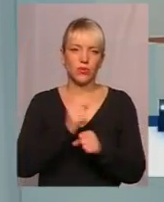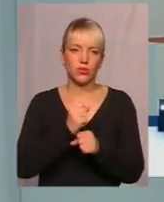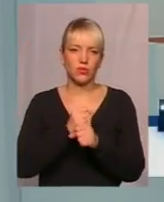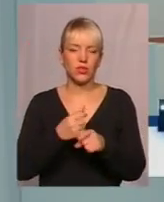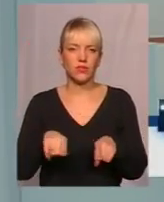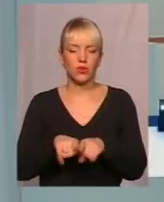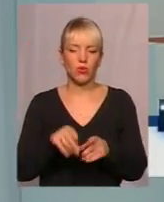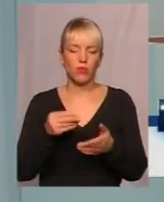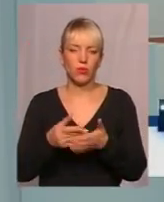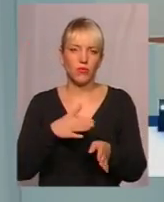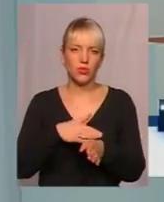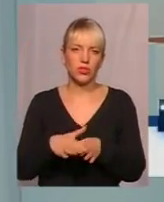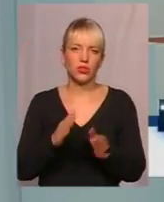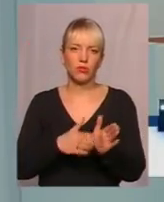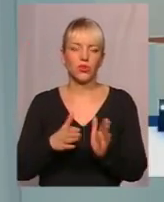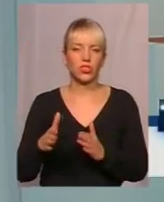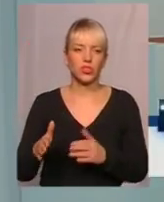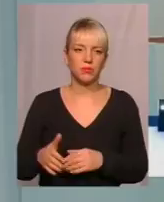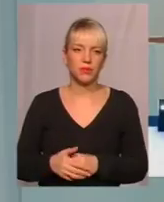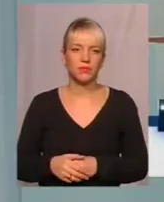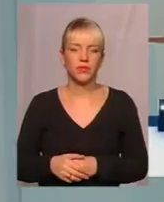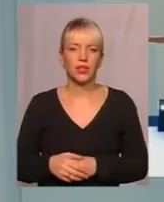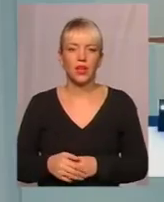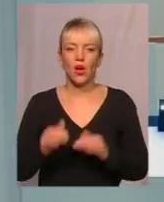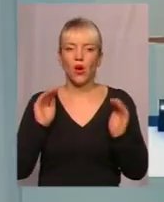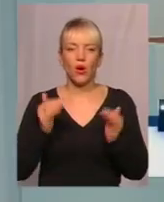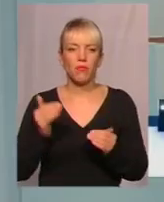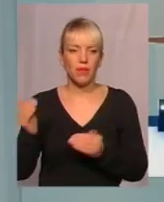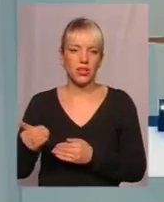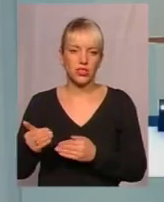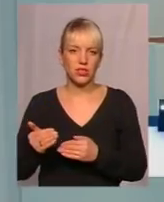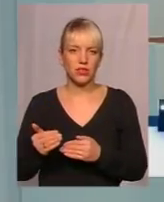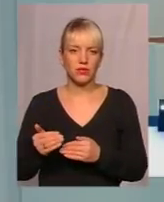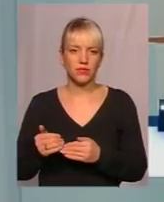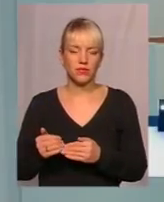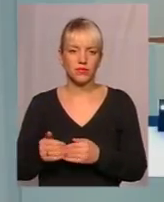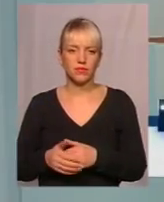такому повноцінному режимі обмежень в